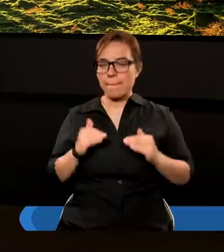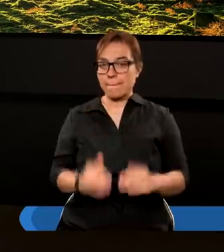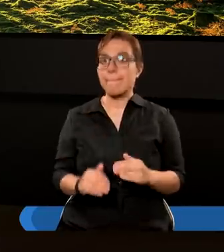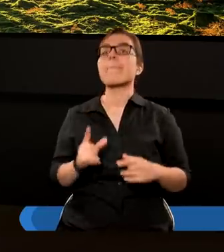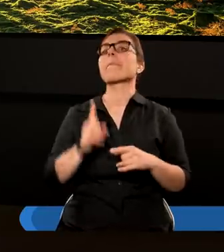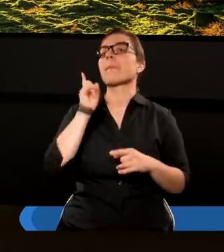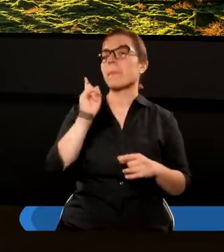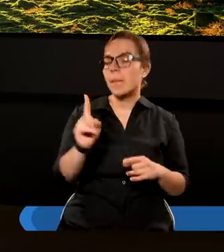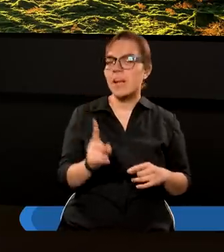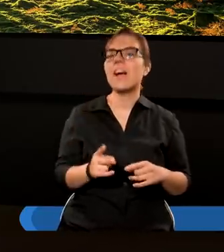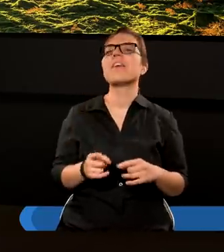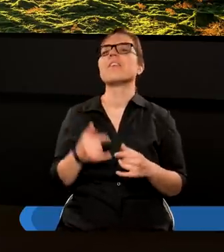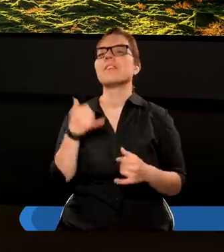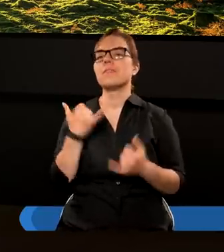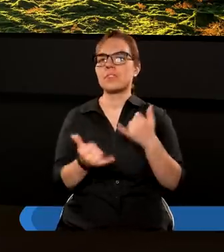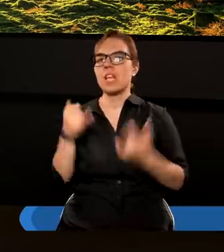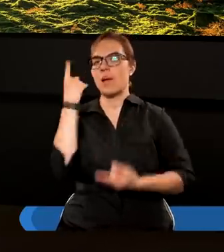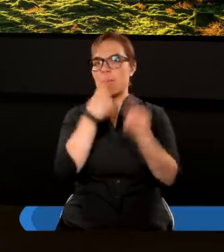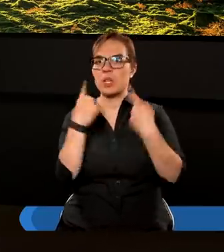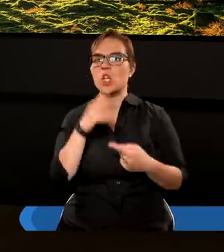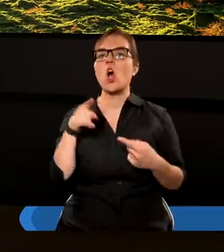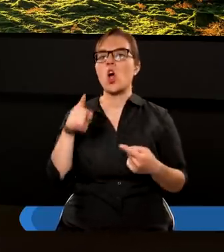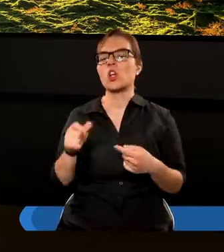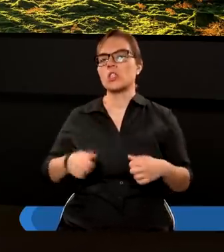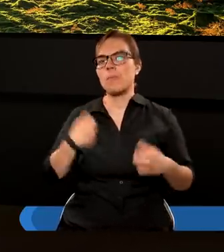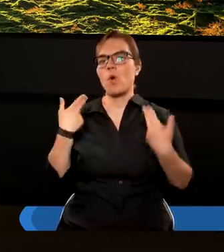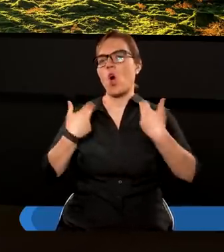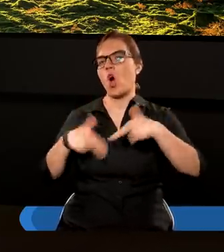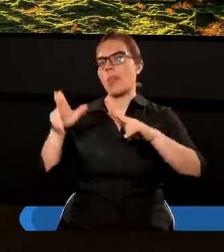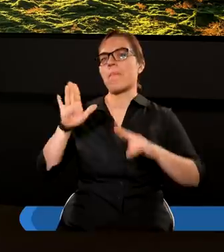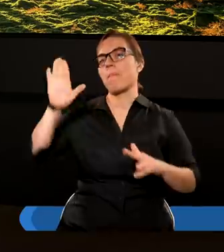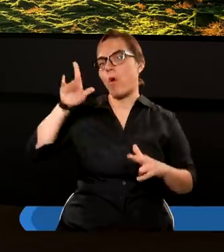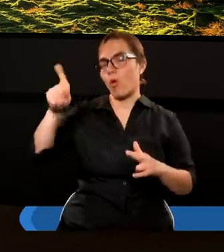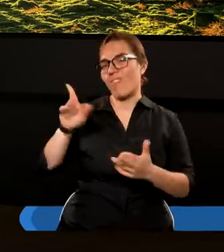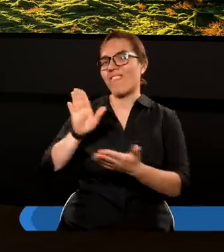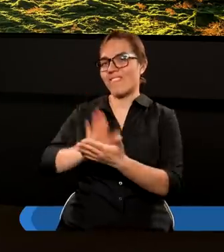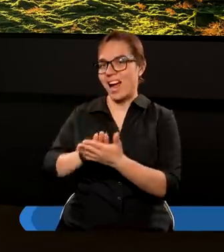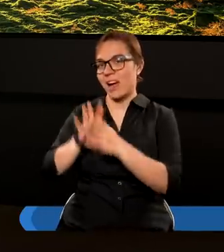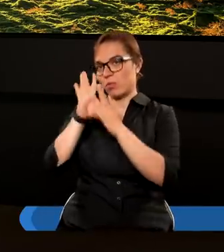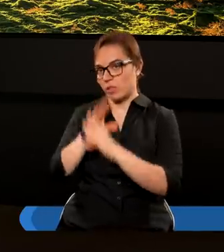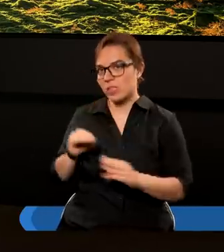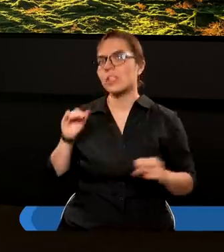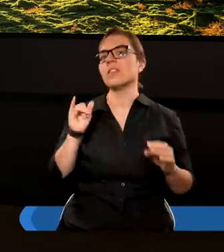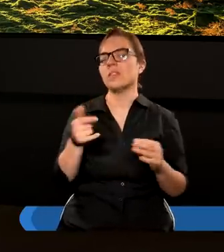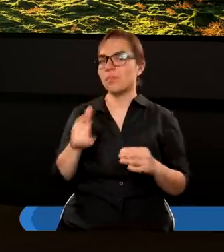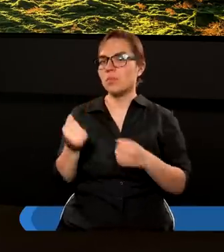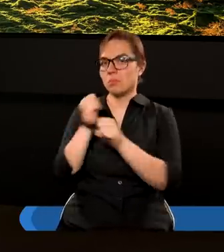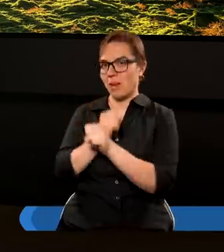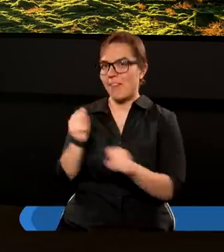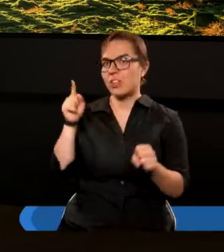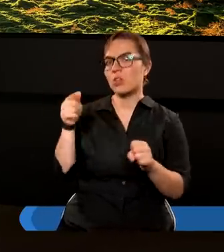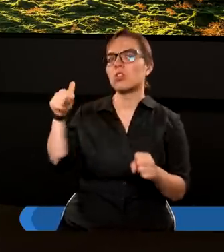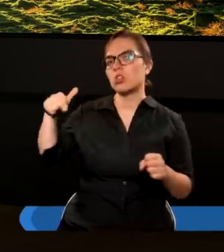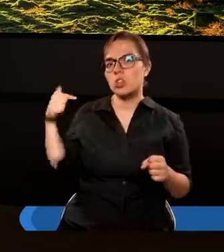a więc jeśli myślimy o tym, żeby oddawać Bogu chwałę jako stworzycielowi, to też